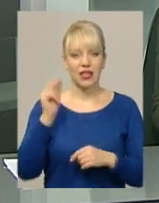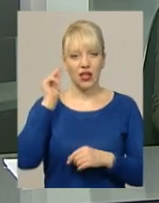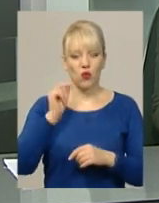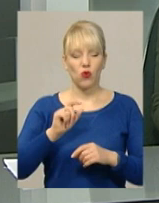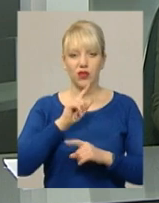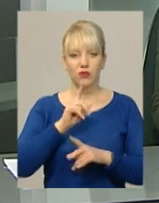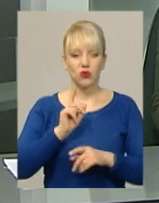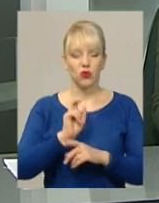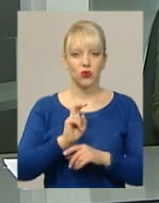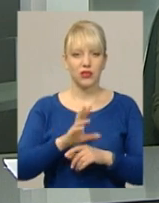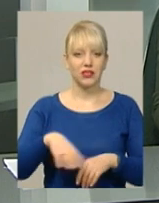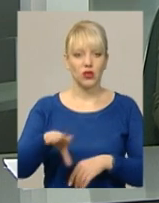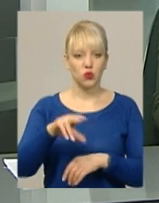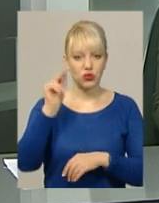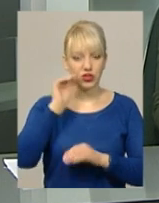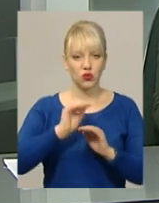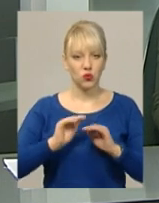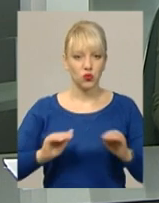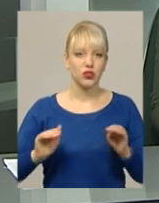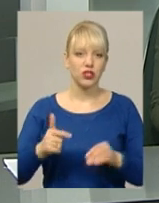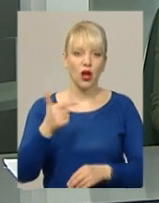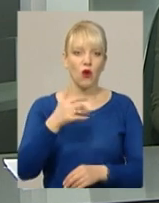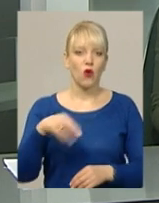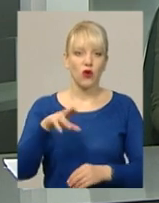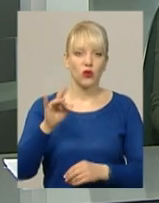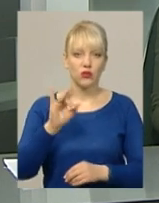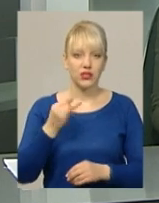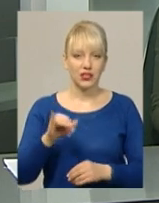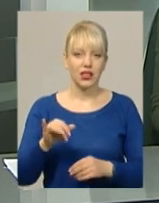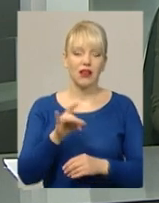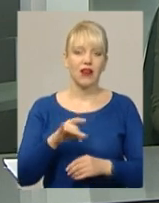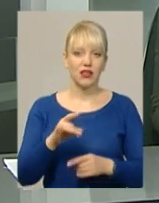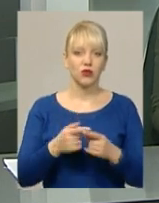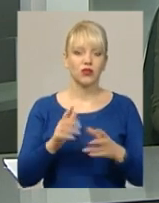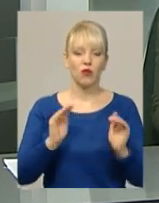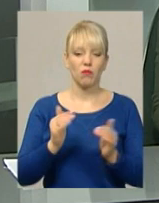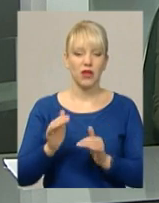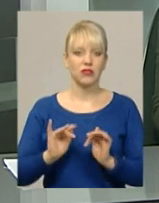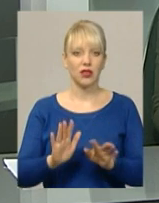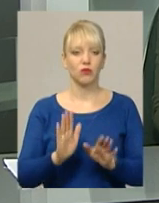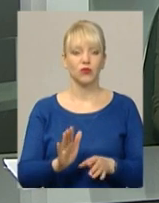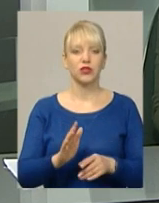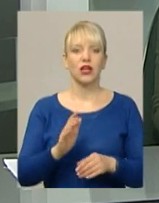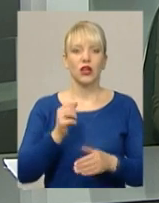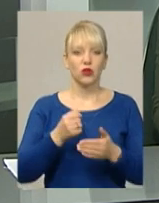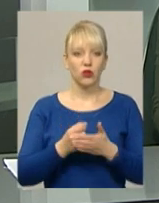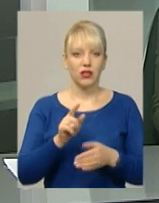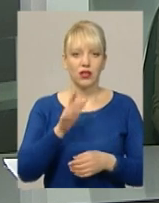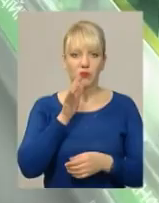усі учні, як от у навчальних закладах Городоцького району. Обмежувальні заходи діятимуть, допоки на вулиці не потепліє.